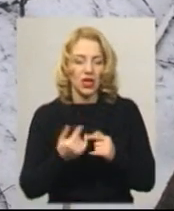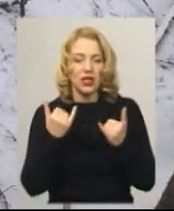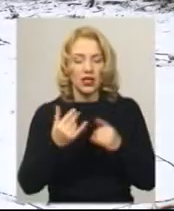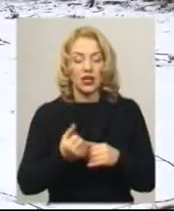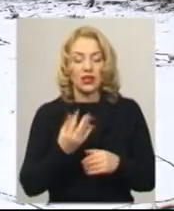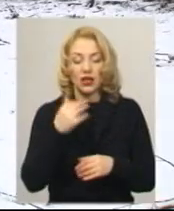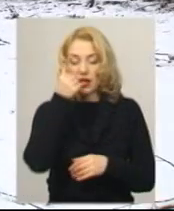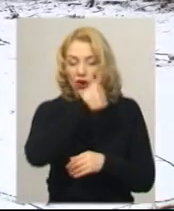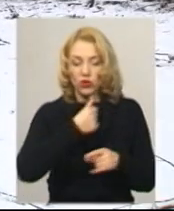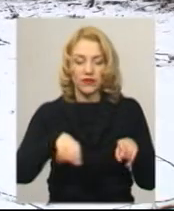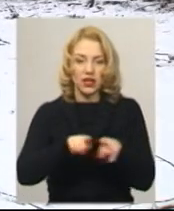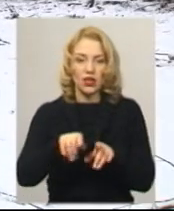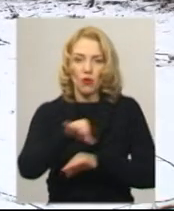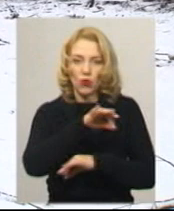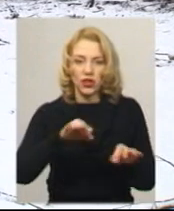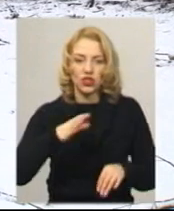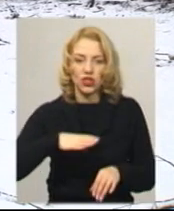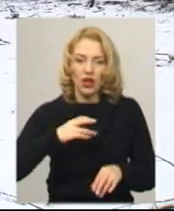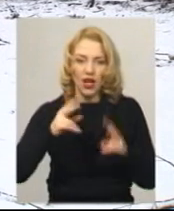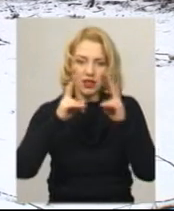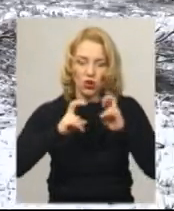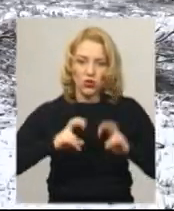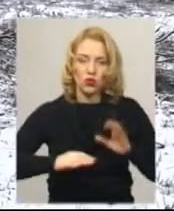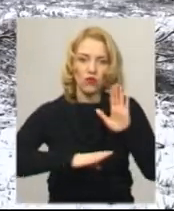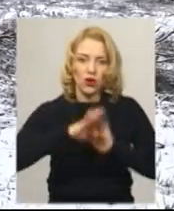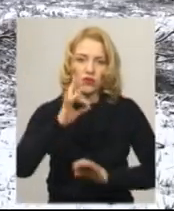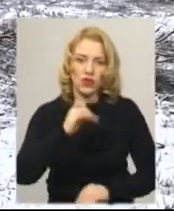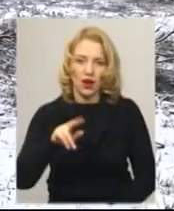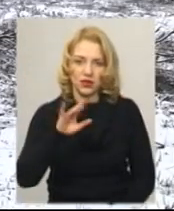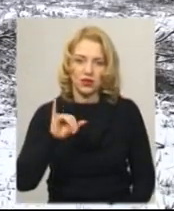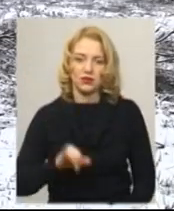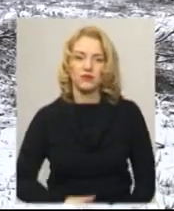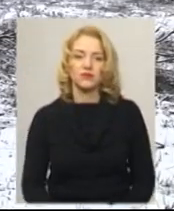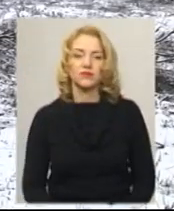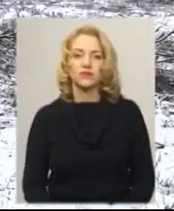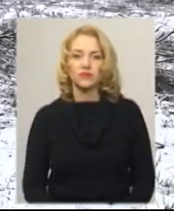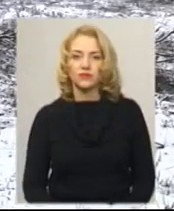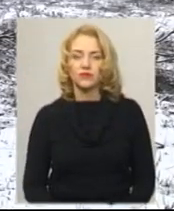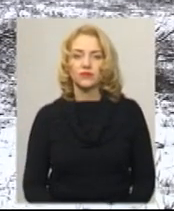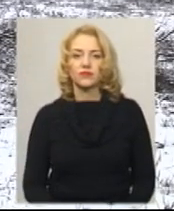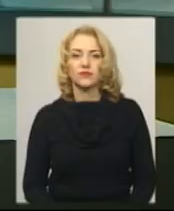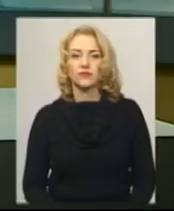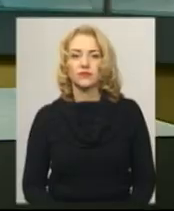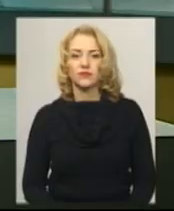у Верховній Раді. Леся Боровець, Андрій Гуманий, Олександр Горішевський, Юрій Чорний. Новини на Суспільному. Хмельниччина.